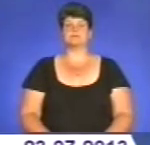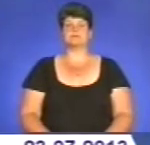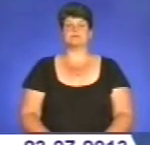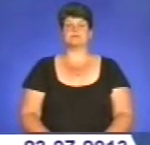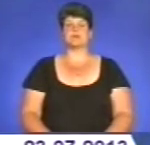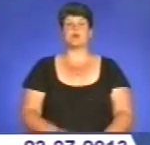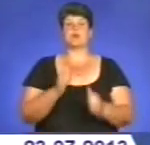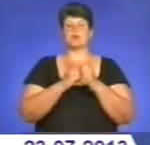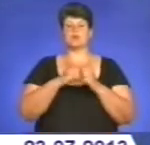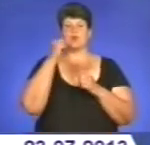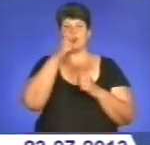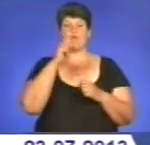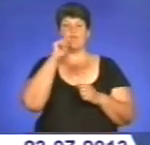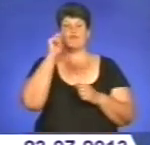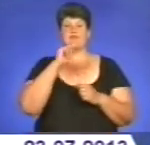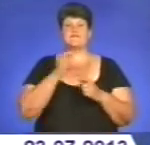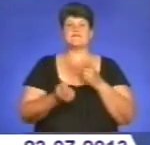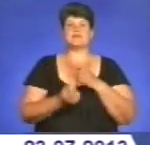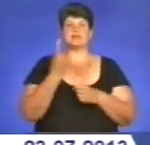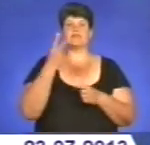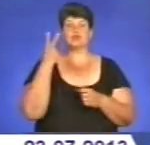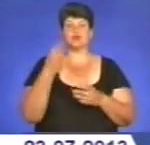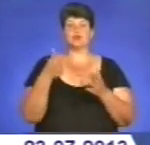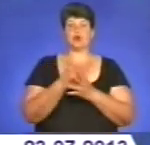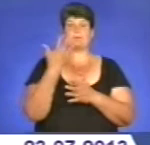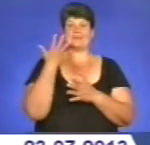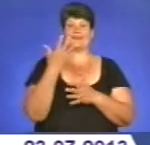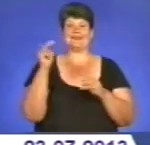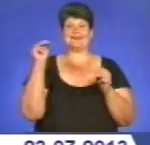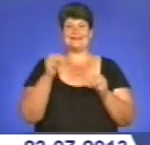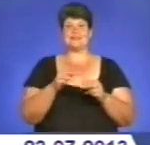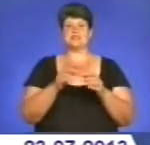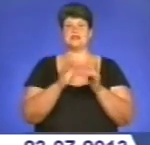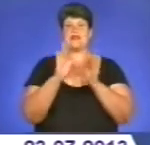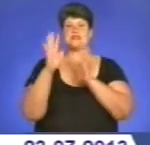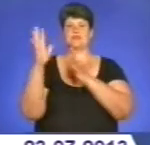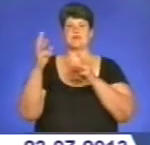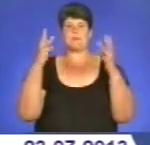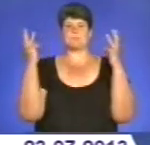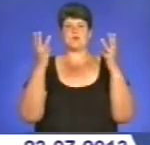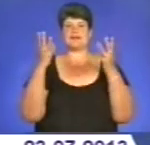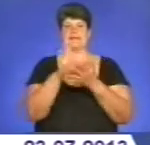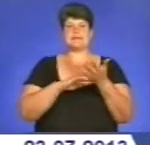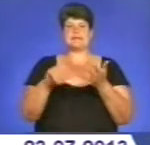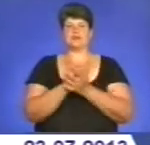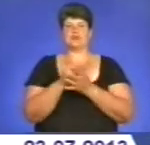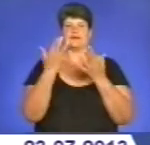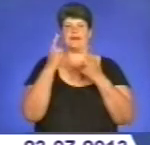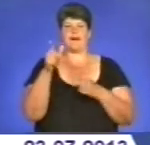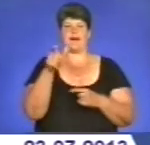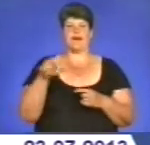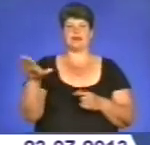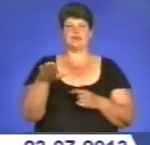Щороку в Україні виникає від 2 до 5 тисяч лісових пожеж, які знищують кілька тисяч гектарів лісу.